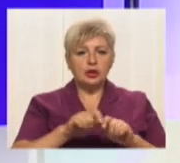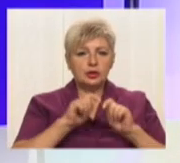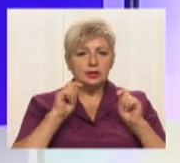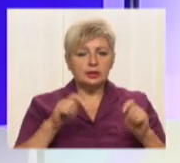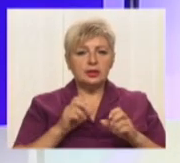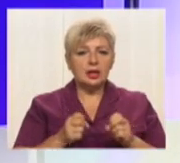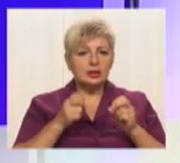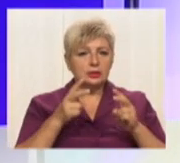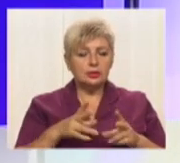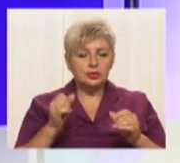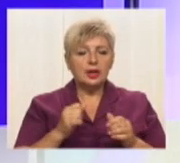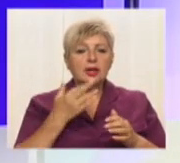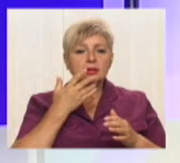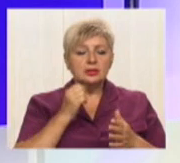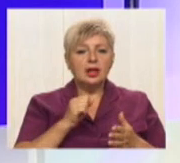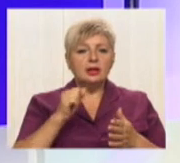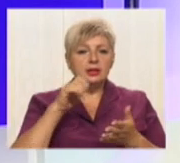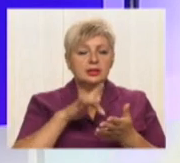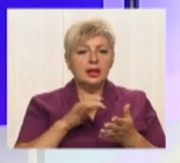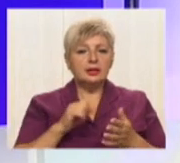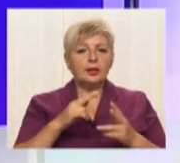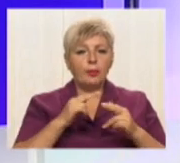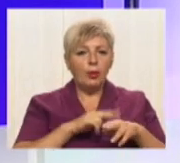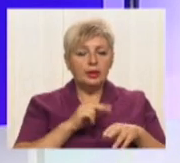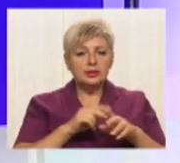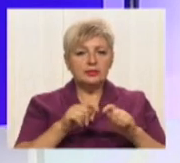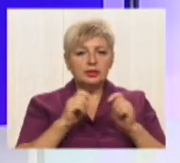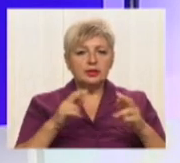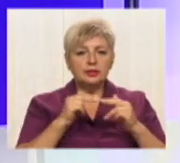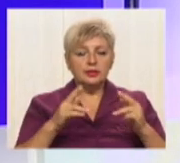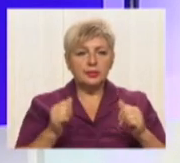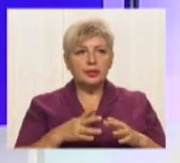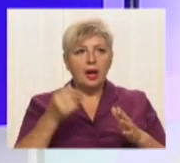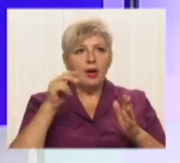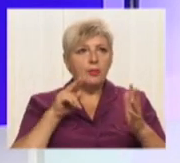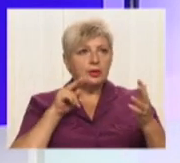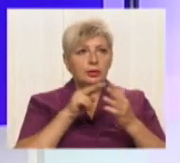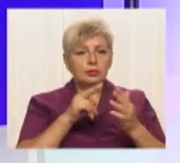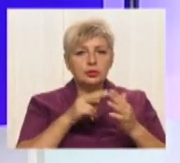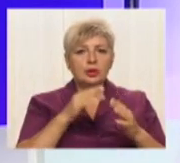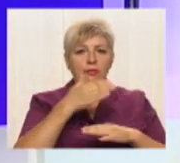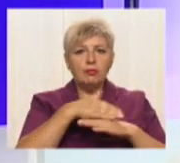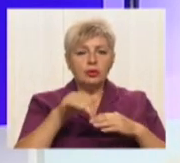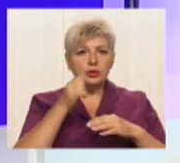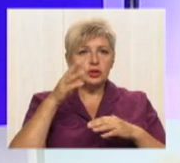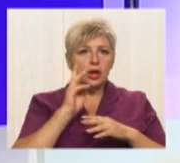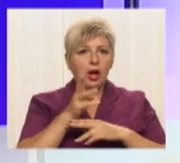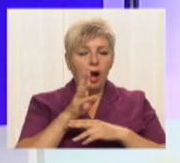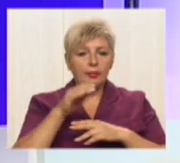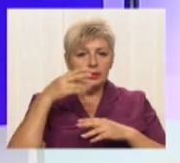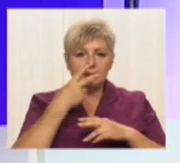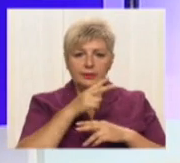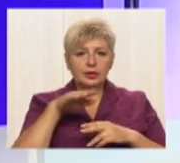Ситуаційний центр національної поліції відкрили у Дніпрі. До центру підключені вуличні камери, відеоспостереження. З нього наряди